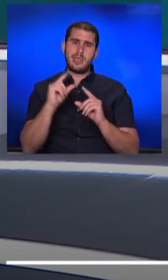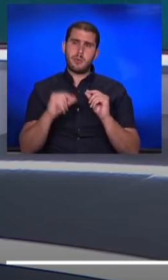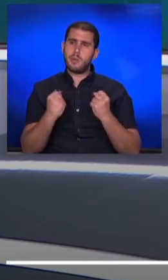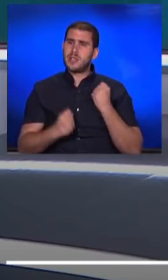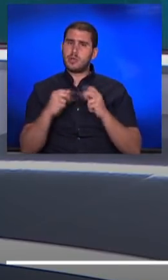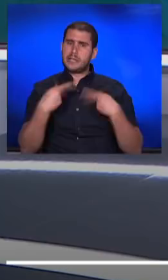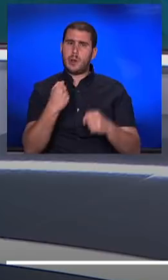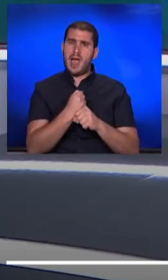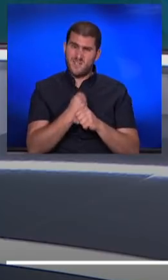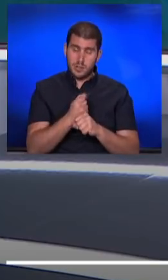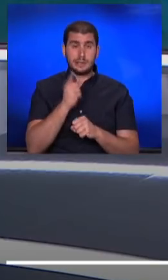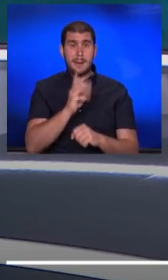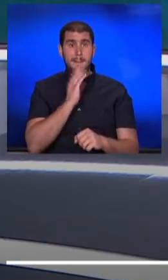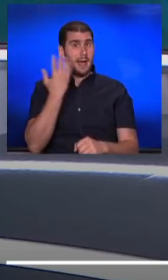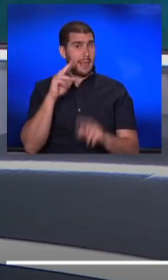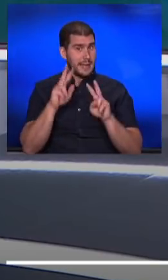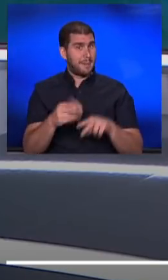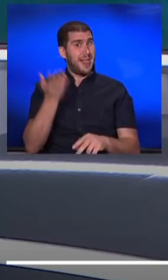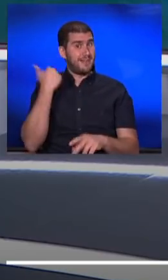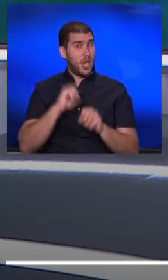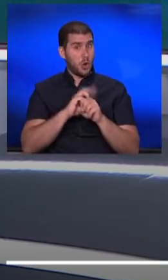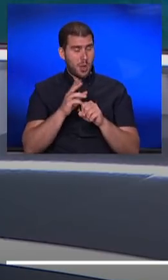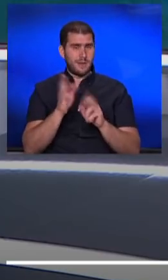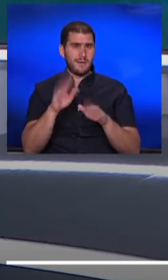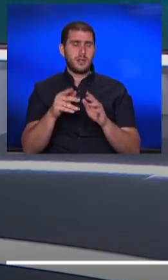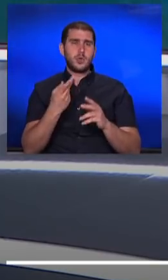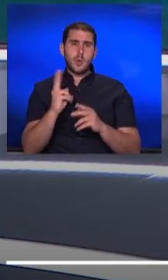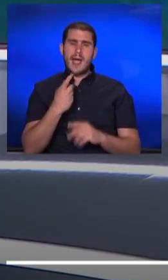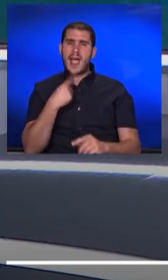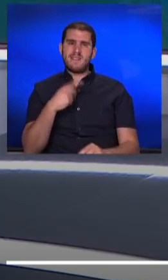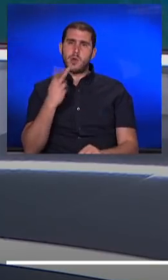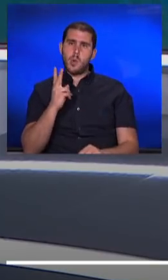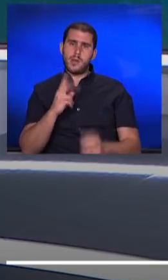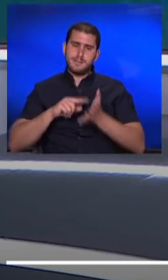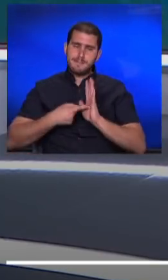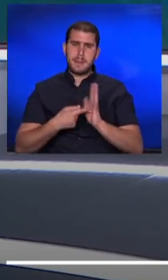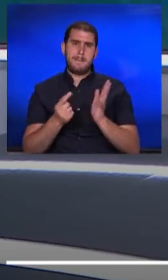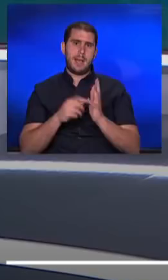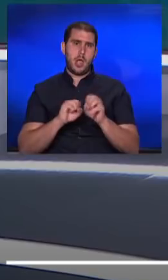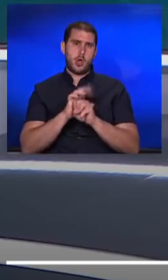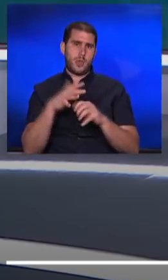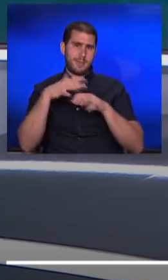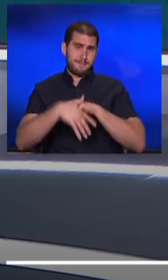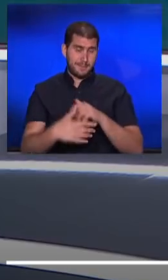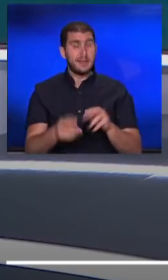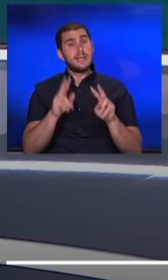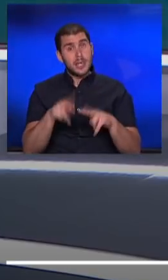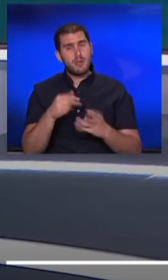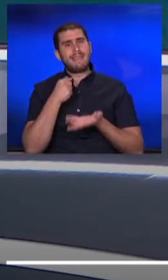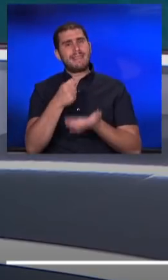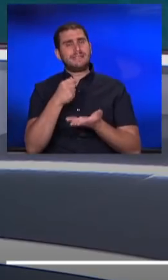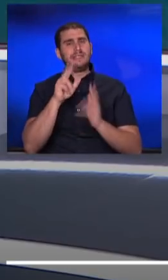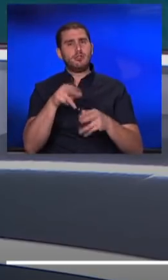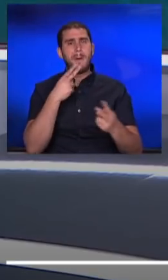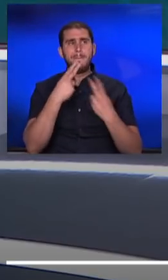העבודה. זה בעיה שהייתה קיימת ערב הקורונה, זה פשוט בעיה שקצת יותר מוחרפת או יותר מתחדדת בעקבות הקורונה, ויש את התקציבים ויש את